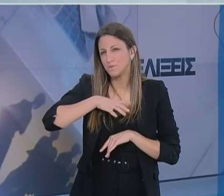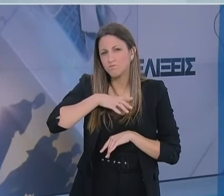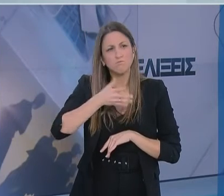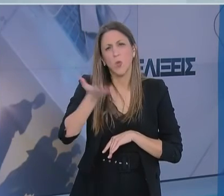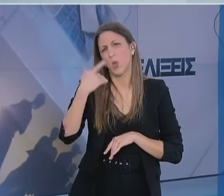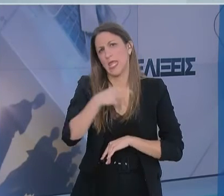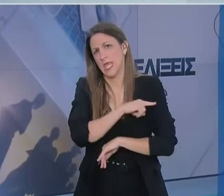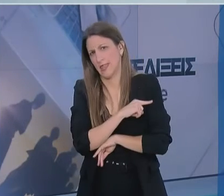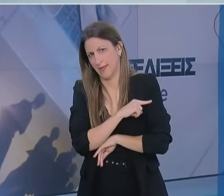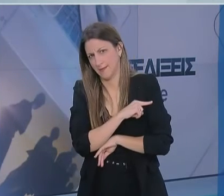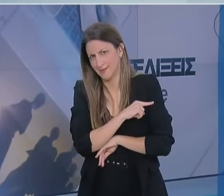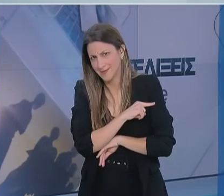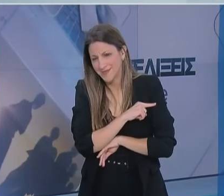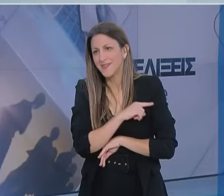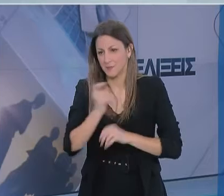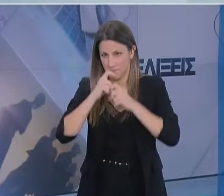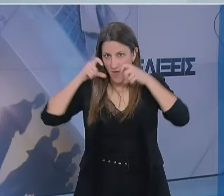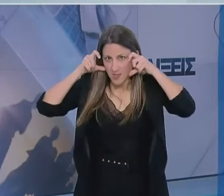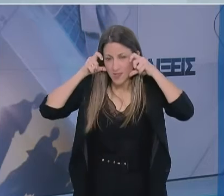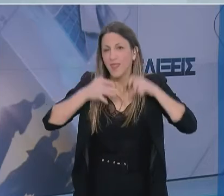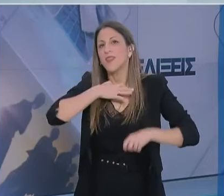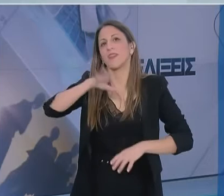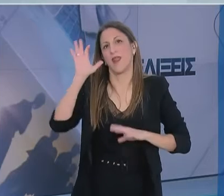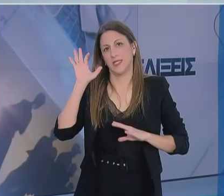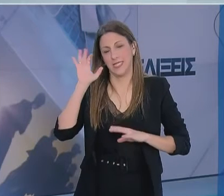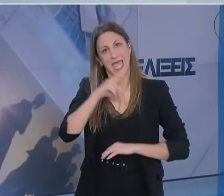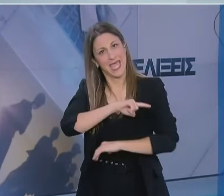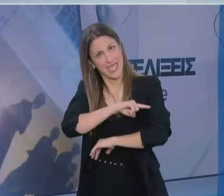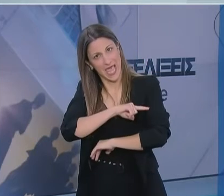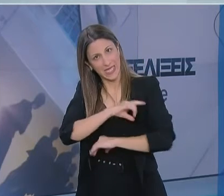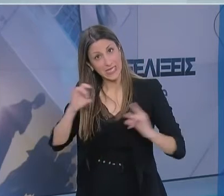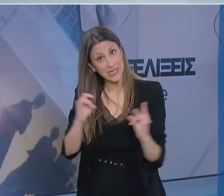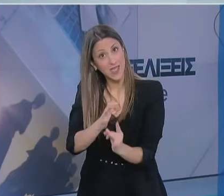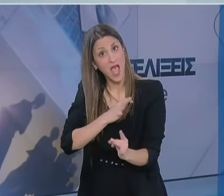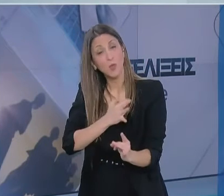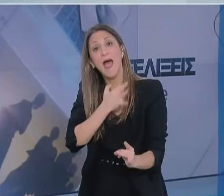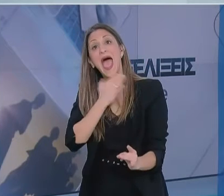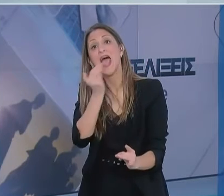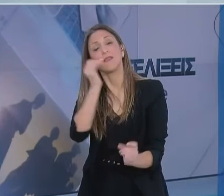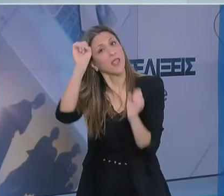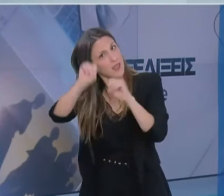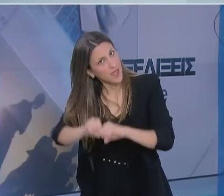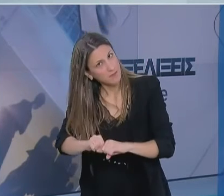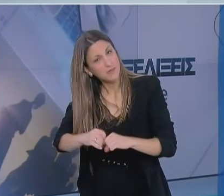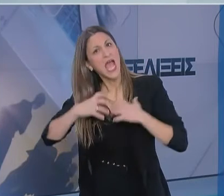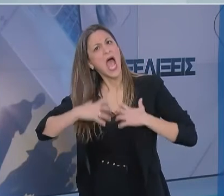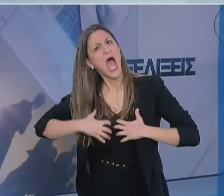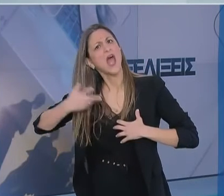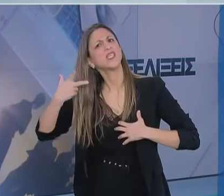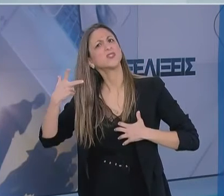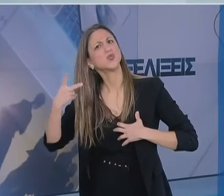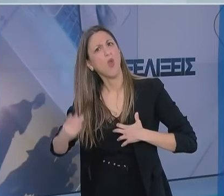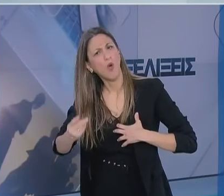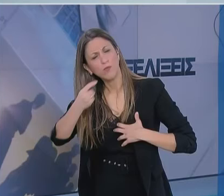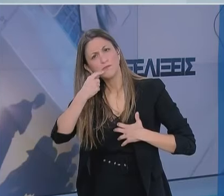στο γενικό κοινό. Μπορούν να μεταδώσουν τη νόσο. Αυτές οι μάσκες είναι χρήσιμες για τους γιατρούς εντατικής θεραπείας, τους αναισθησιολόγους, οι οποίοι από